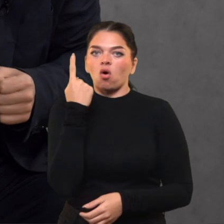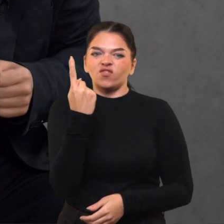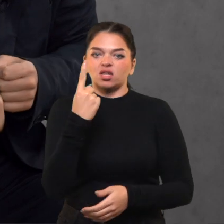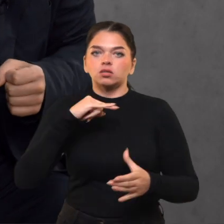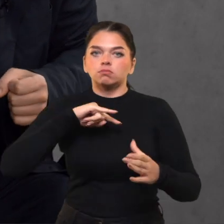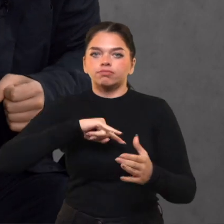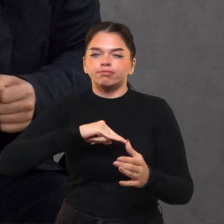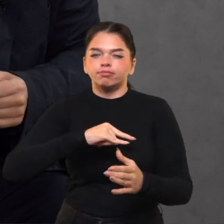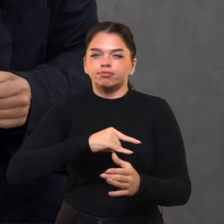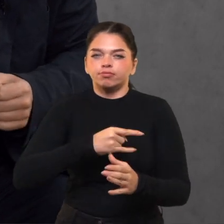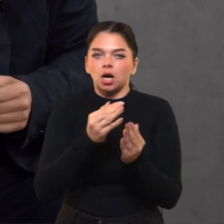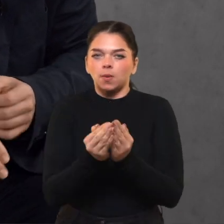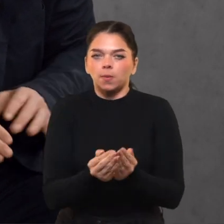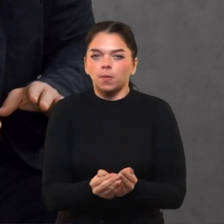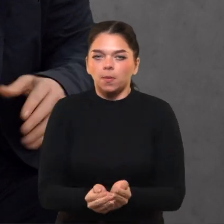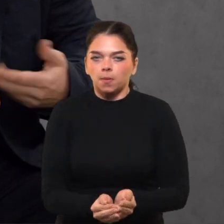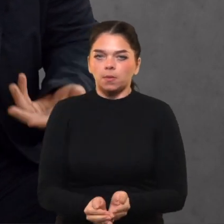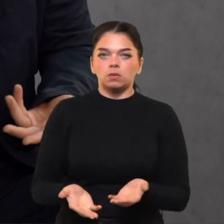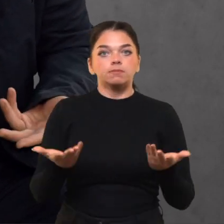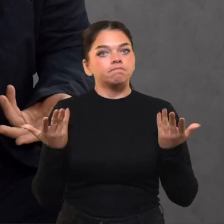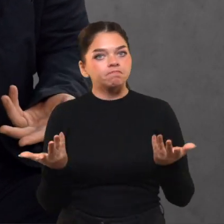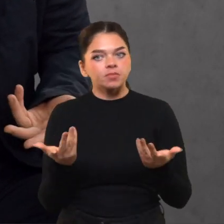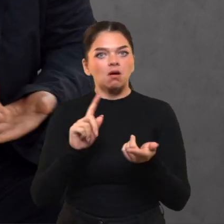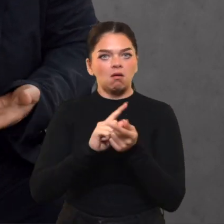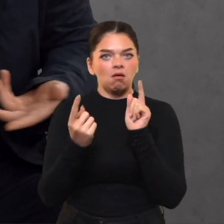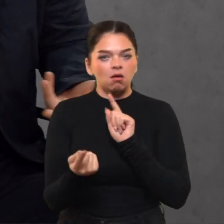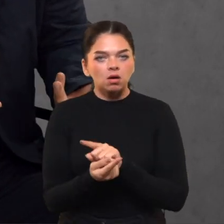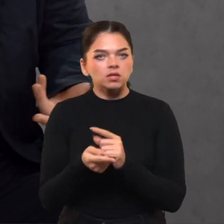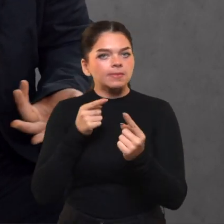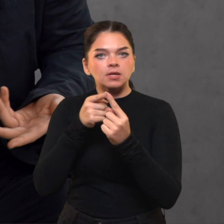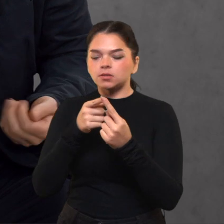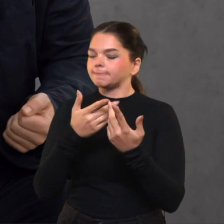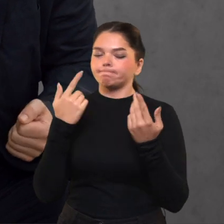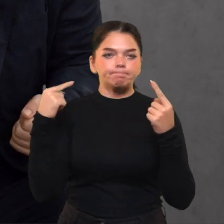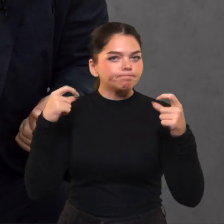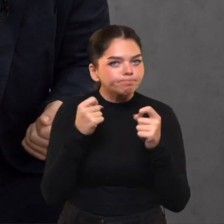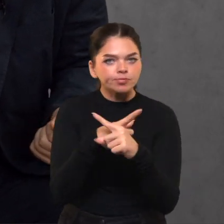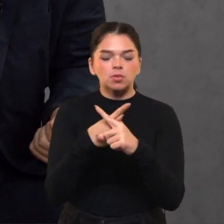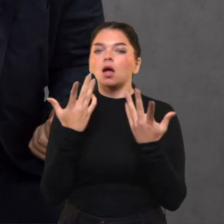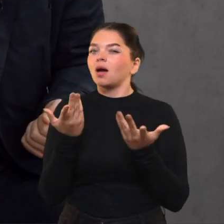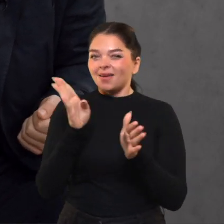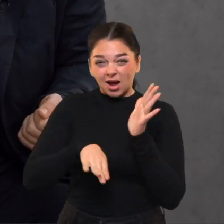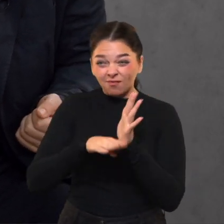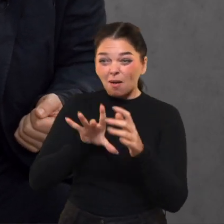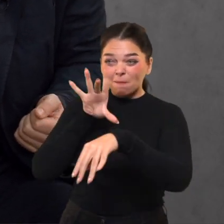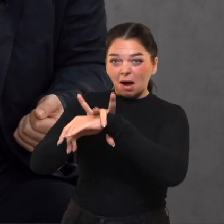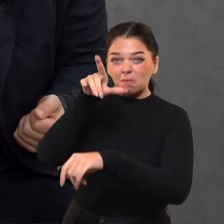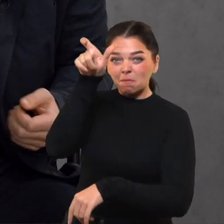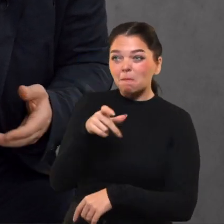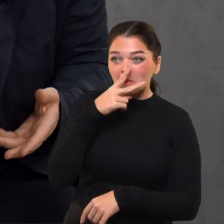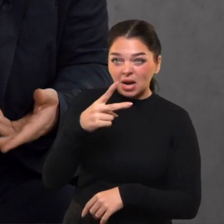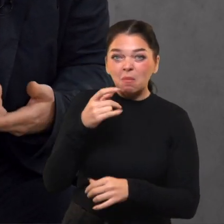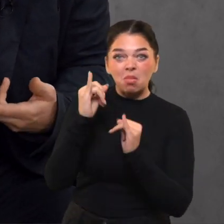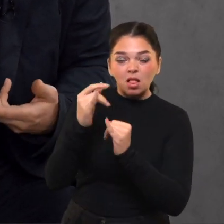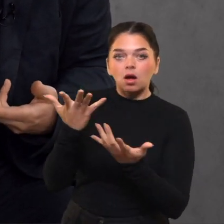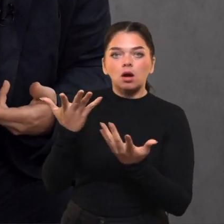grėžė skylę. Ir visiškai kitą priešingą pusę. Ir čia ne visą laiką lengva tai pastebėti, atrasti, sužinai.